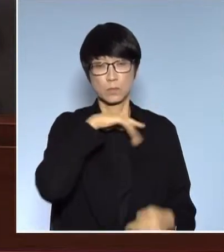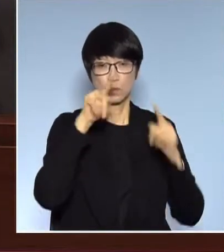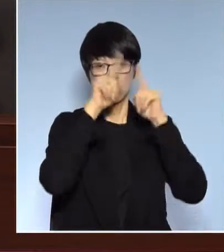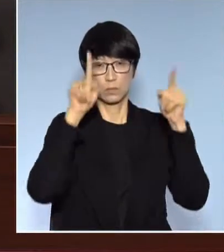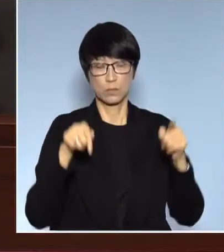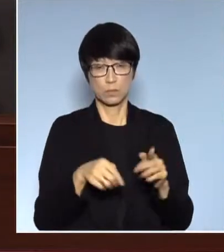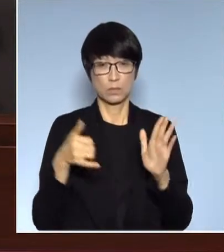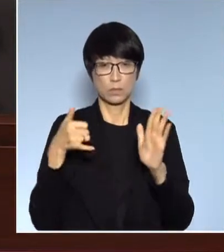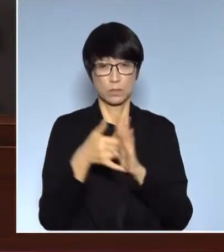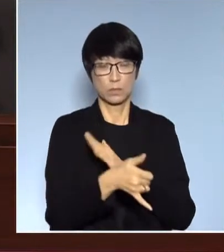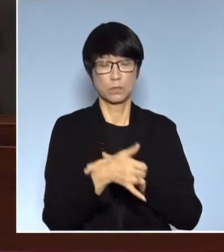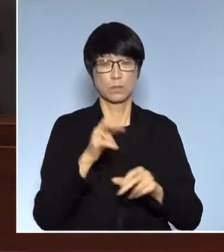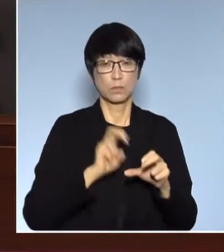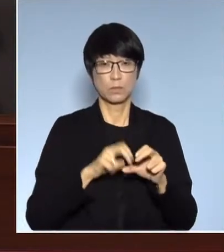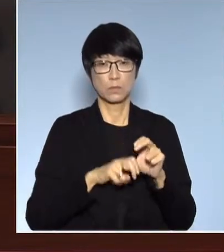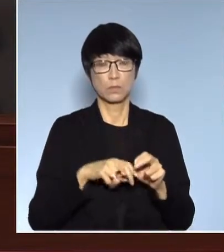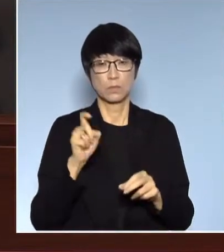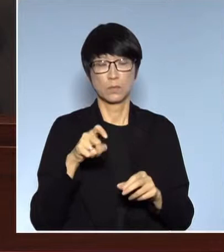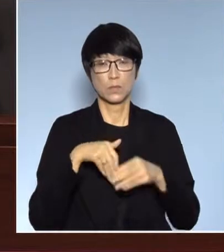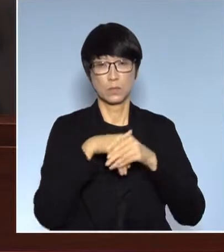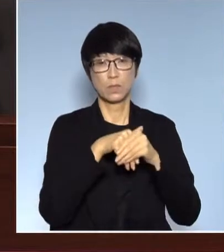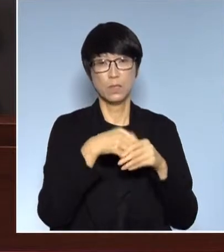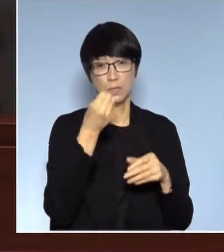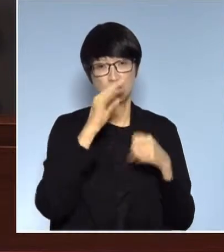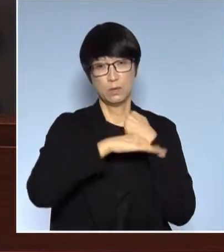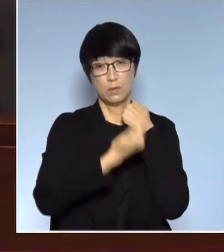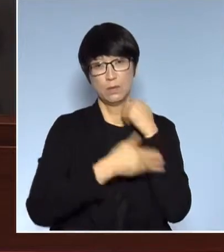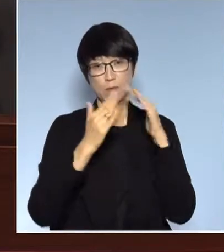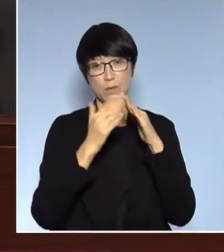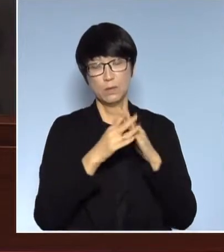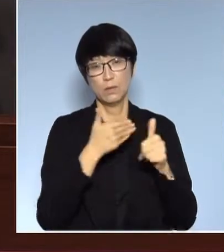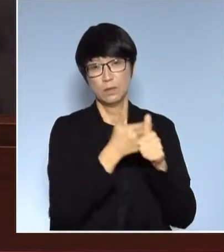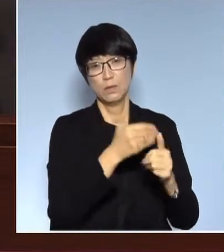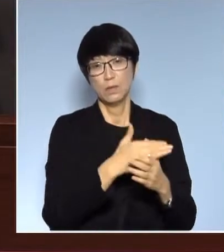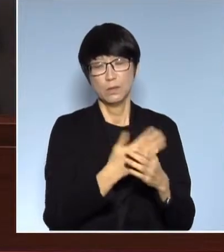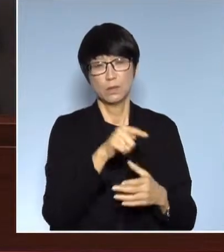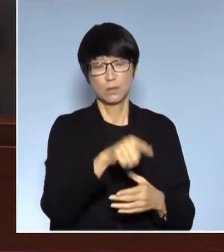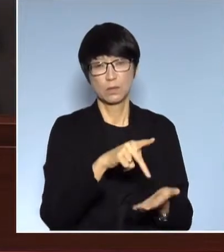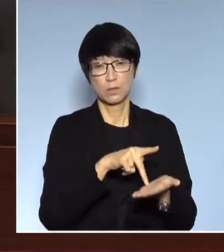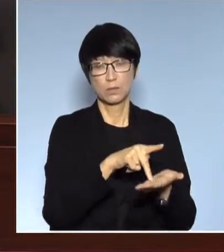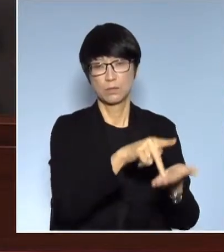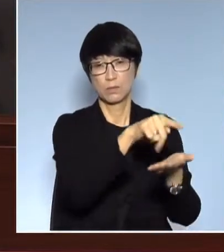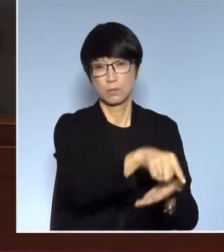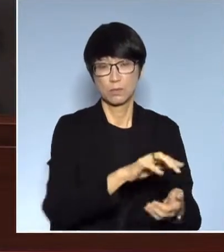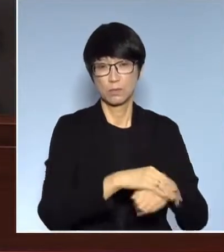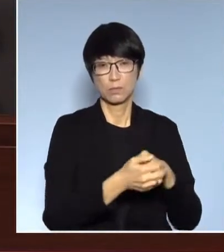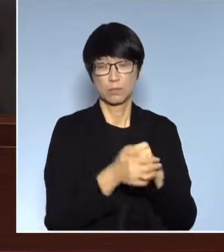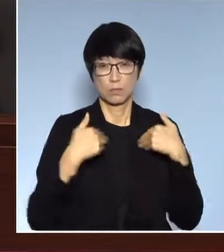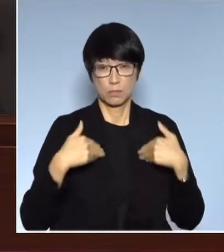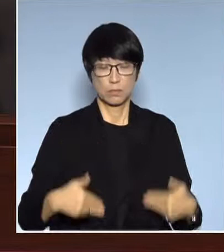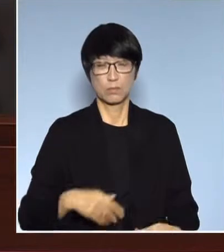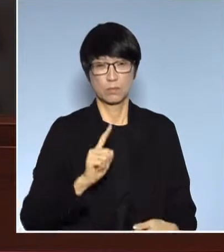那向香港法院申請保護香港法院是不是不受理呢因為那個地方是租過給人那這個跟我們國際形象是怎樣的呢你來了